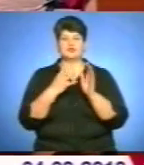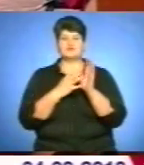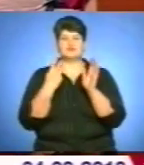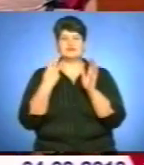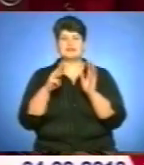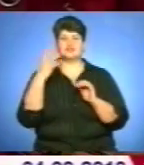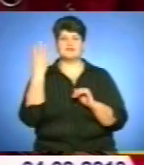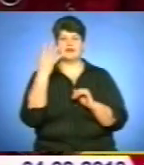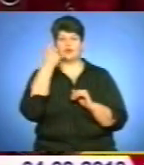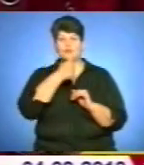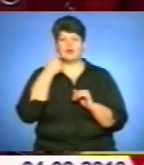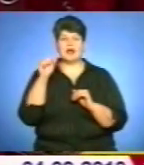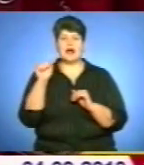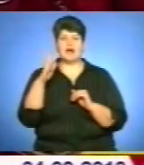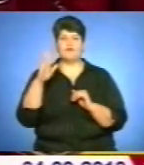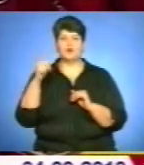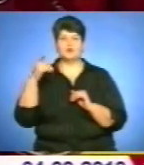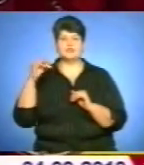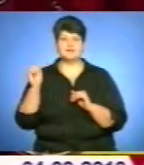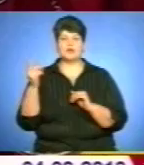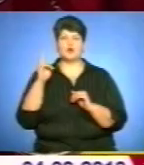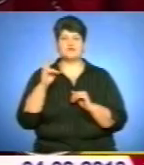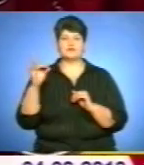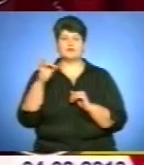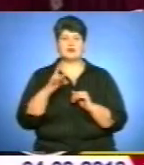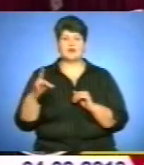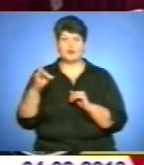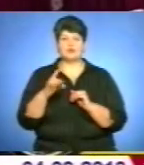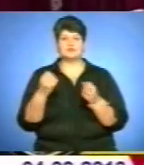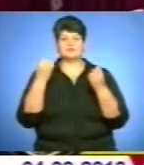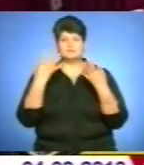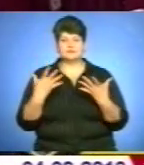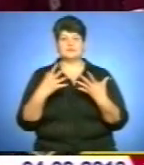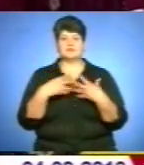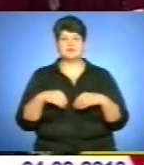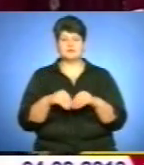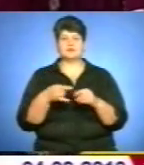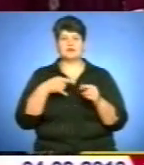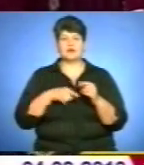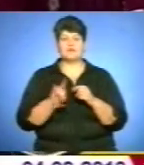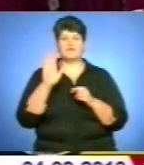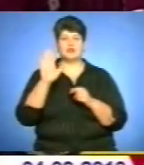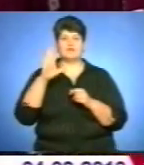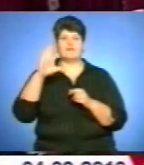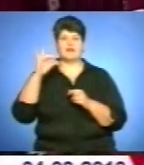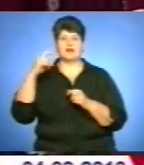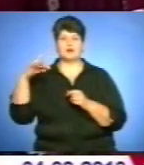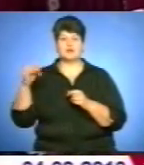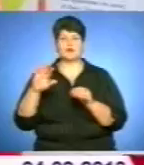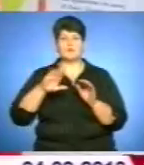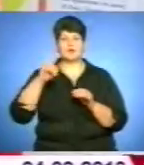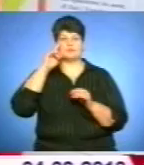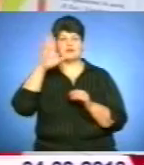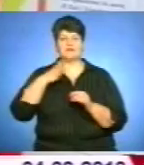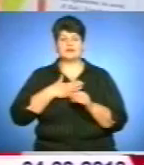році у Августівці Козівського району у просторі селянській родині народився Володимир Вихрушч, який згодом прославив наш край